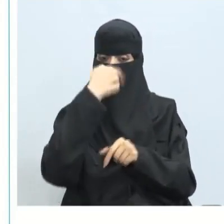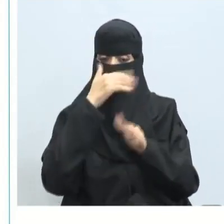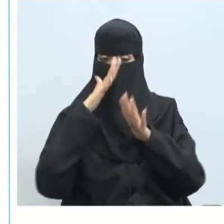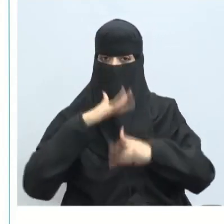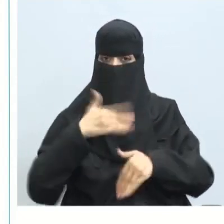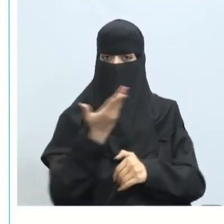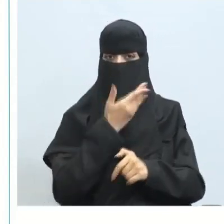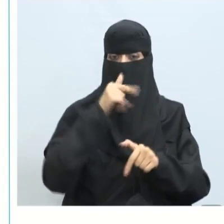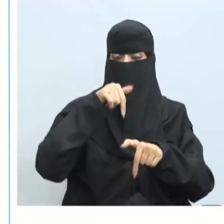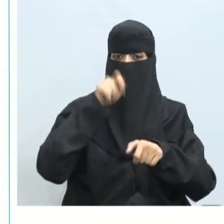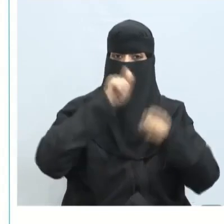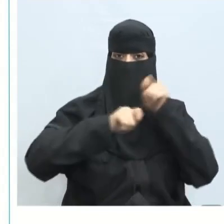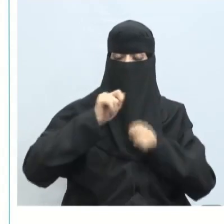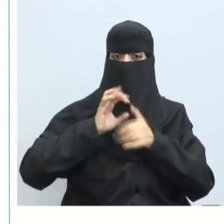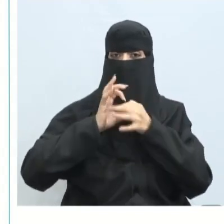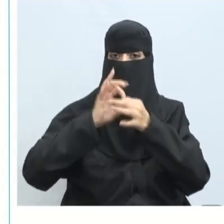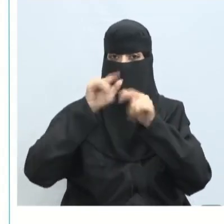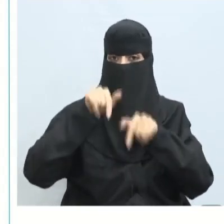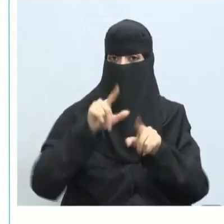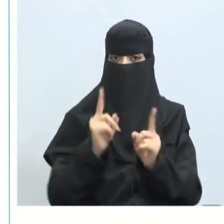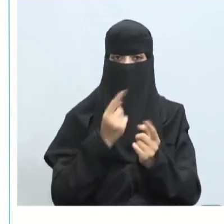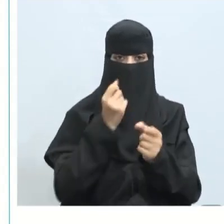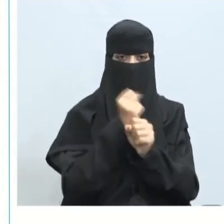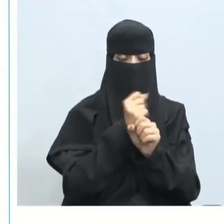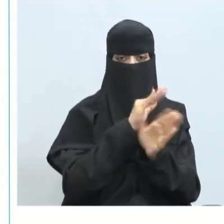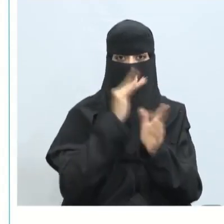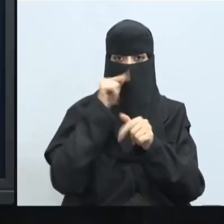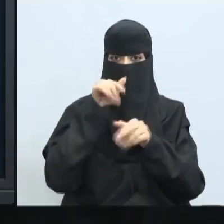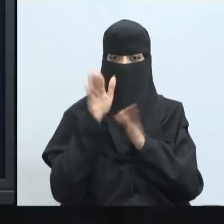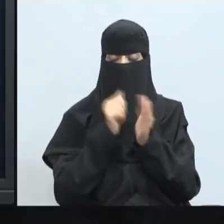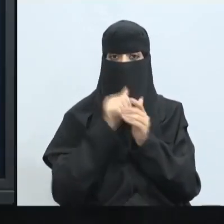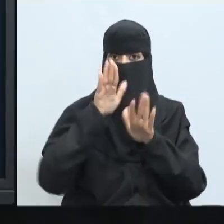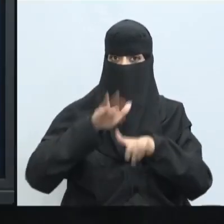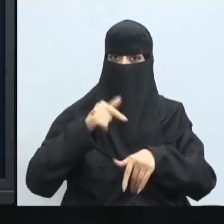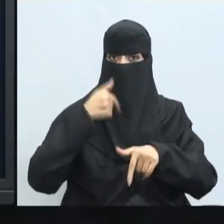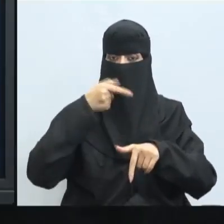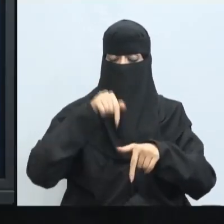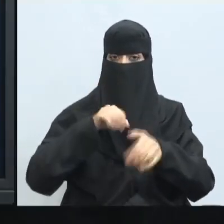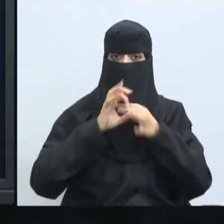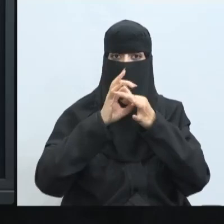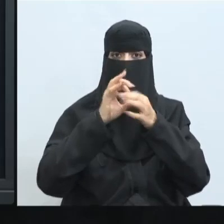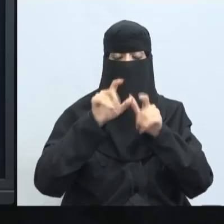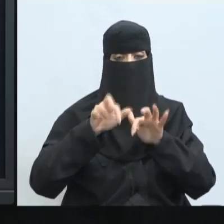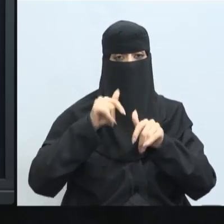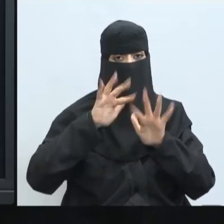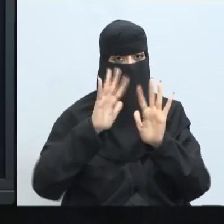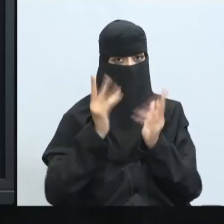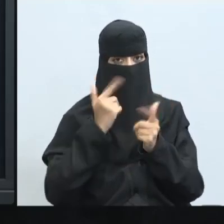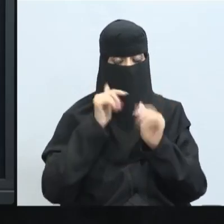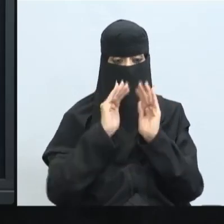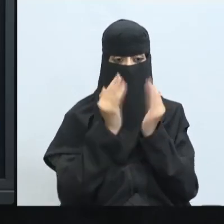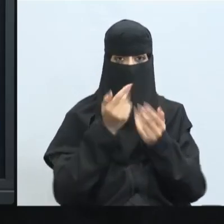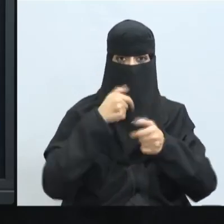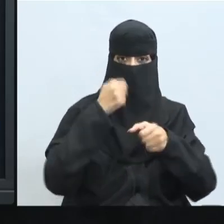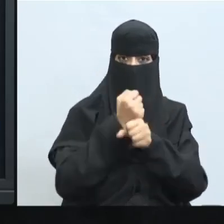مؤثر في عملية الاتصال في طبيعة العمل أخيرا ذكرنا التواصل الكتروني قد نقوم بإدارة العمل الكترونيين وبالتالي